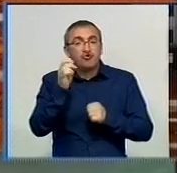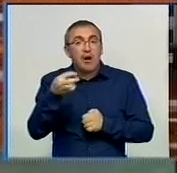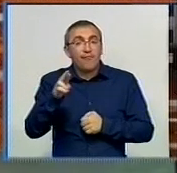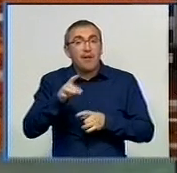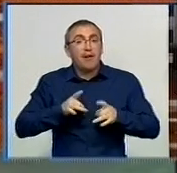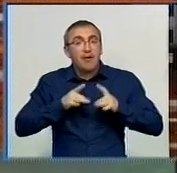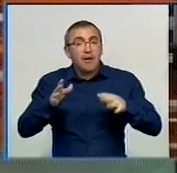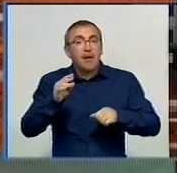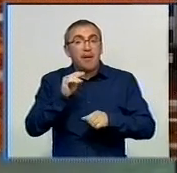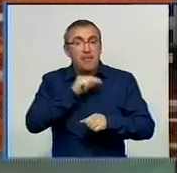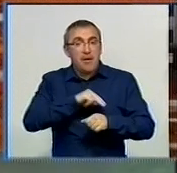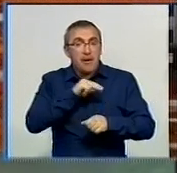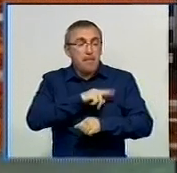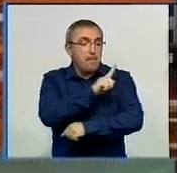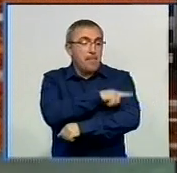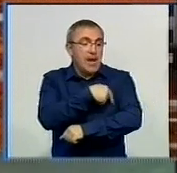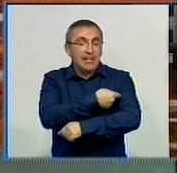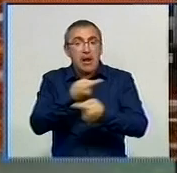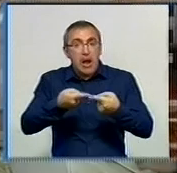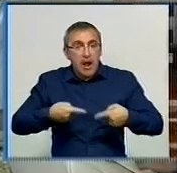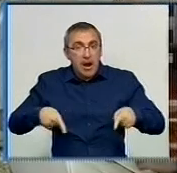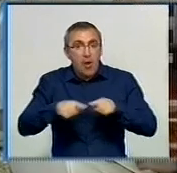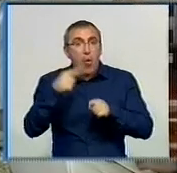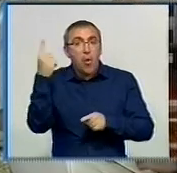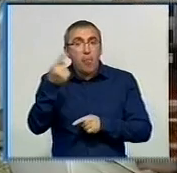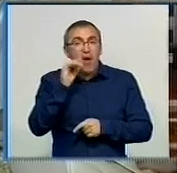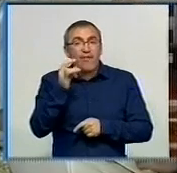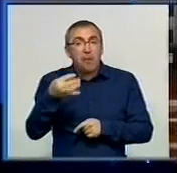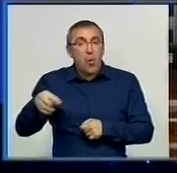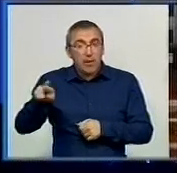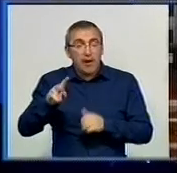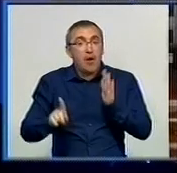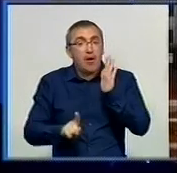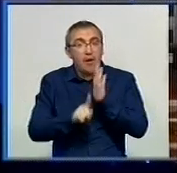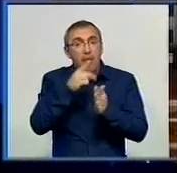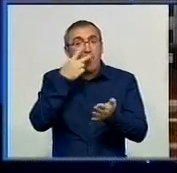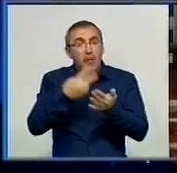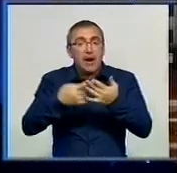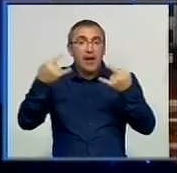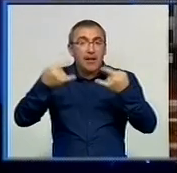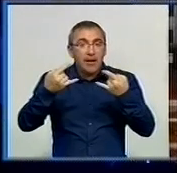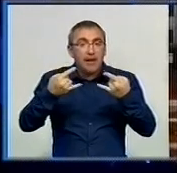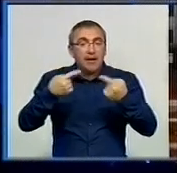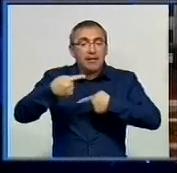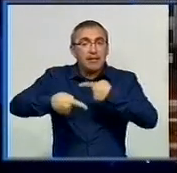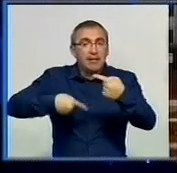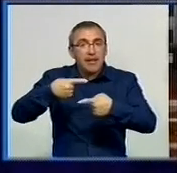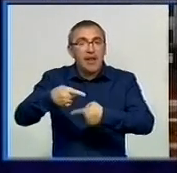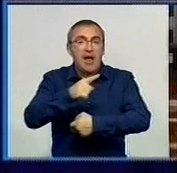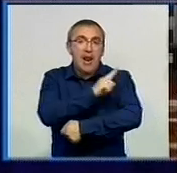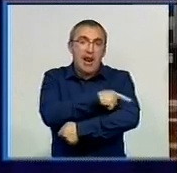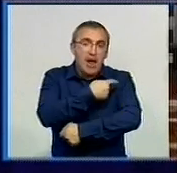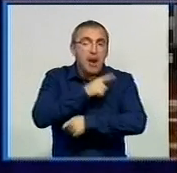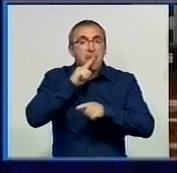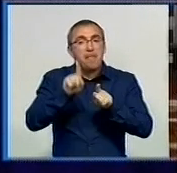свято працівників медичної галузі. В обласній філармонії урочистості розпочали показом телефільму про династію лікарів та медсестер.